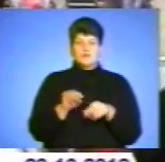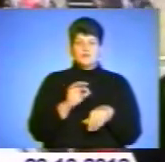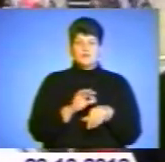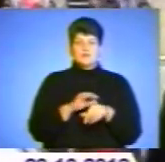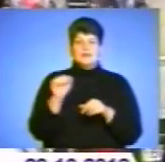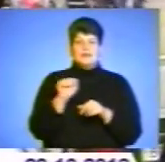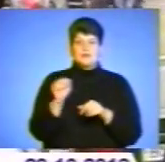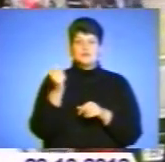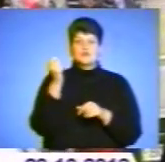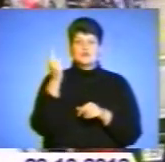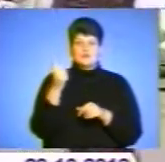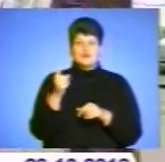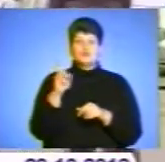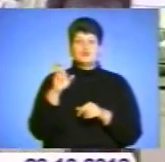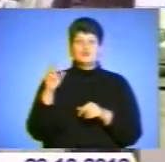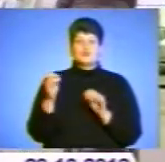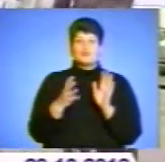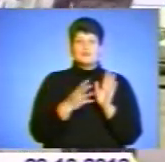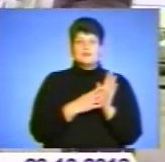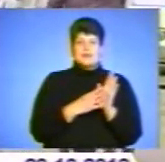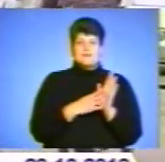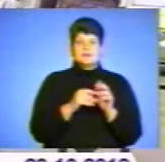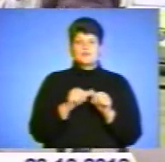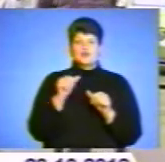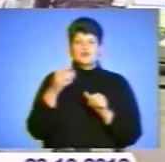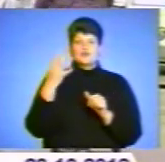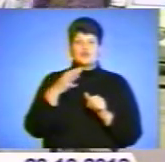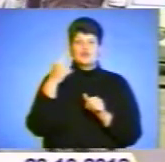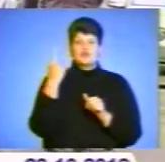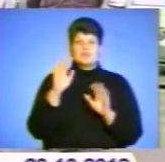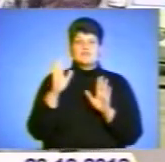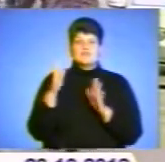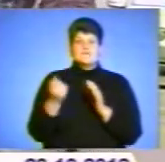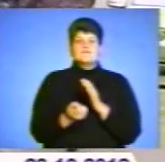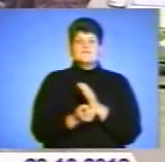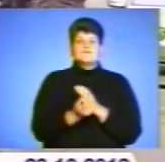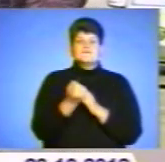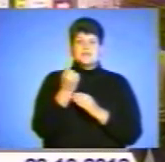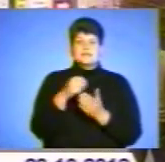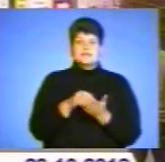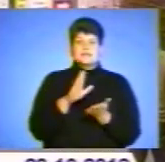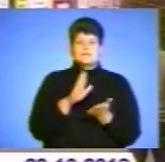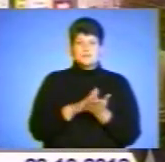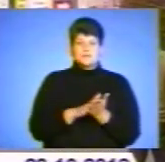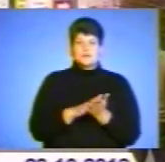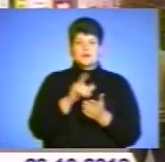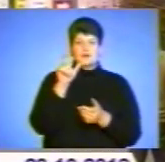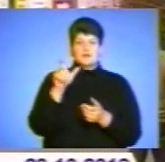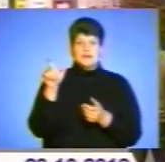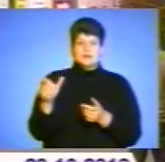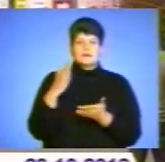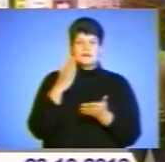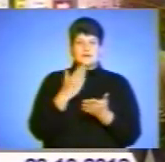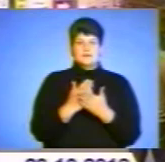Требовлянському – 11, Бучицькому – 9. Крім того, 41 випадок вілінфекції виявлено і зареєстровано серед осіб, які відбувають